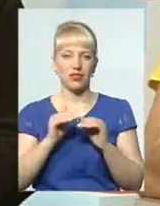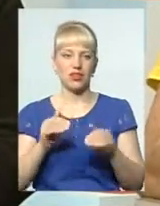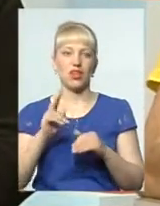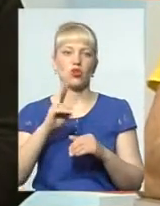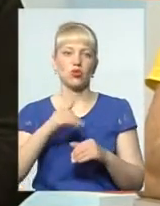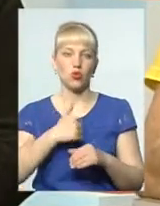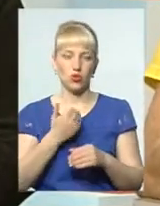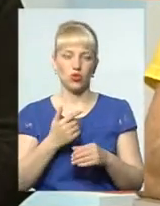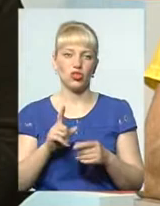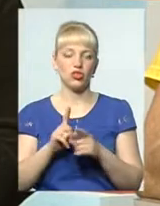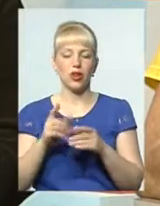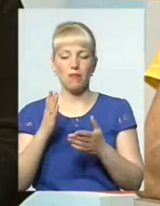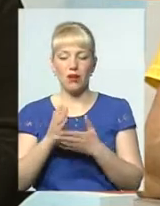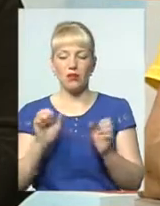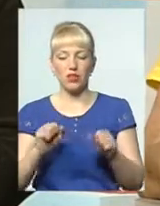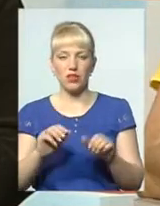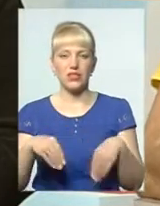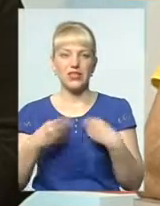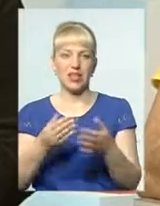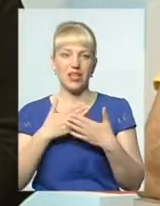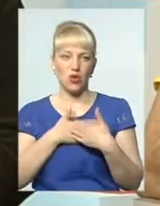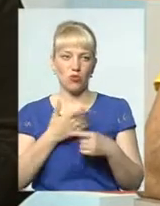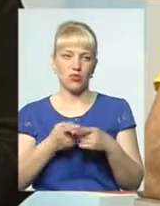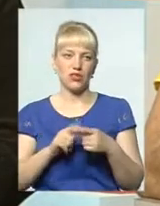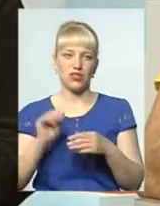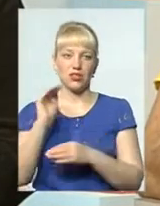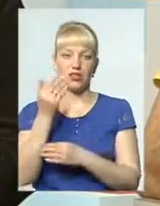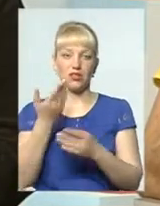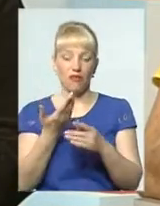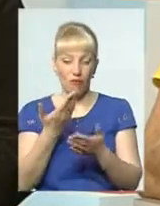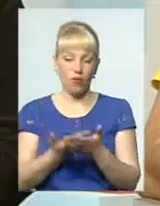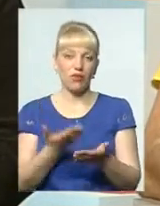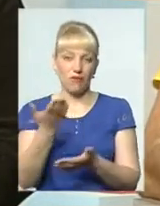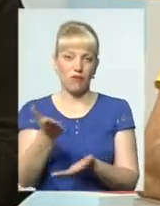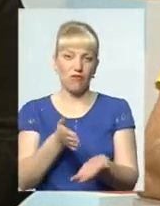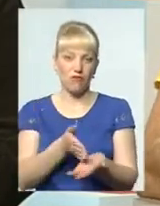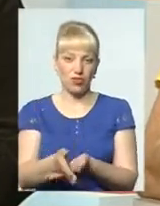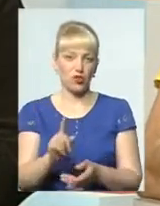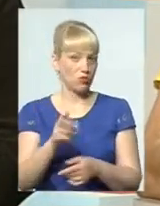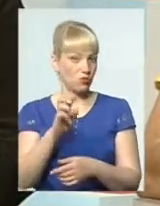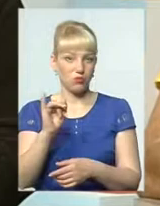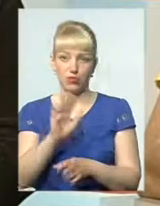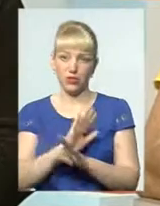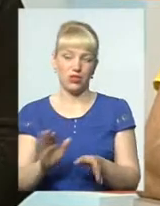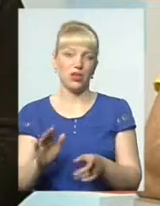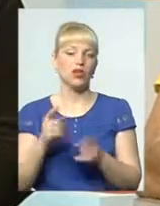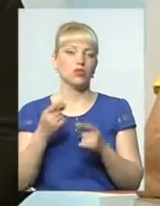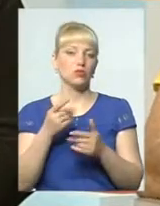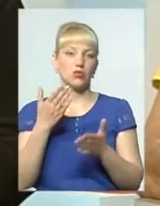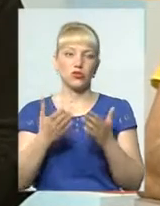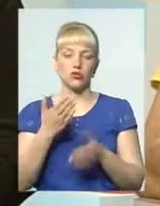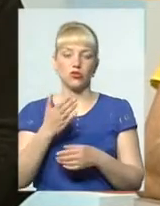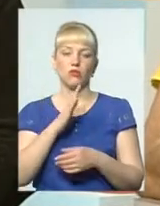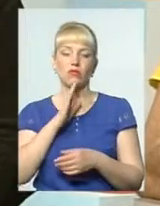дати любов цій дитині? Ось вам вихід. Чому ні? Якщо дійсно на маму впливу немає,